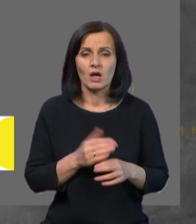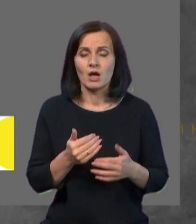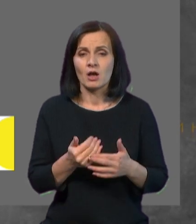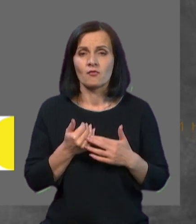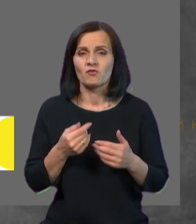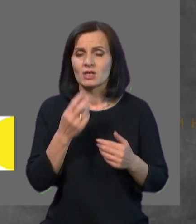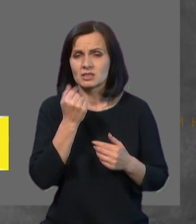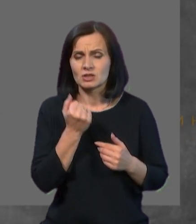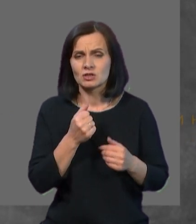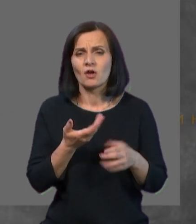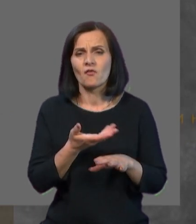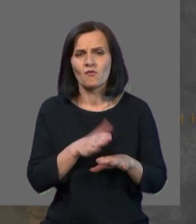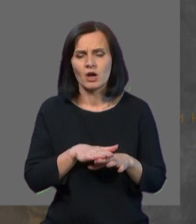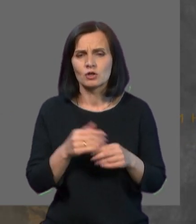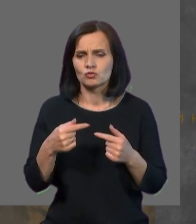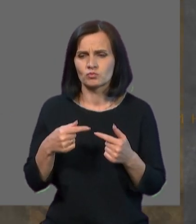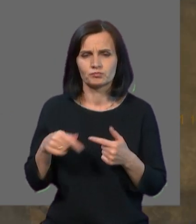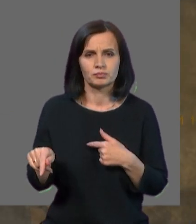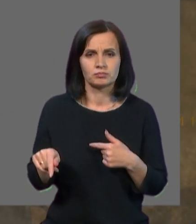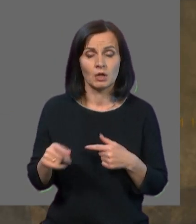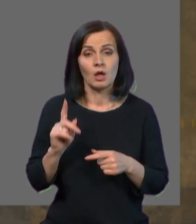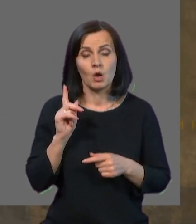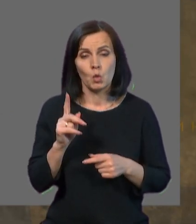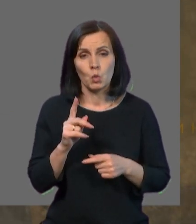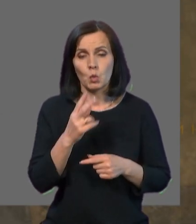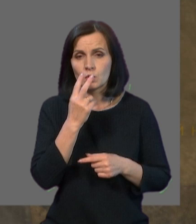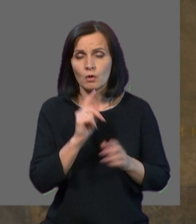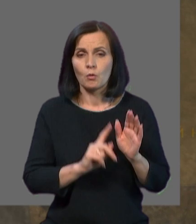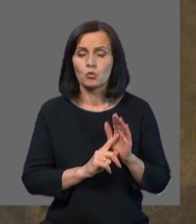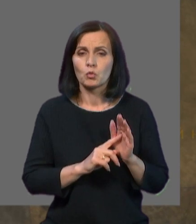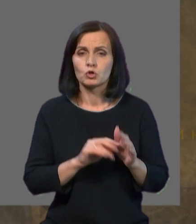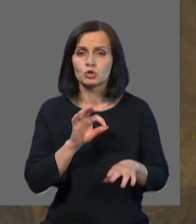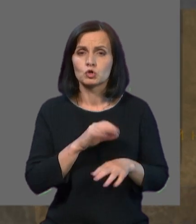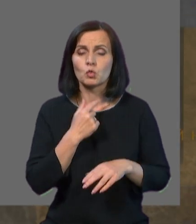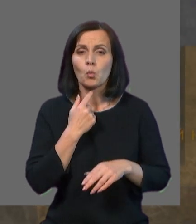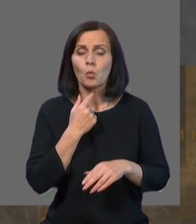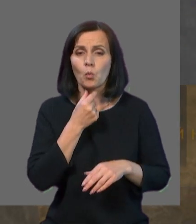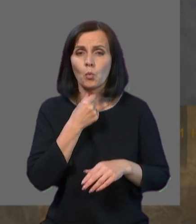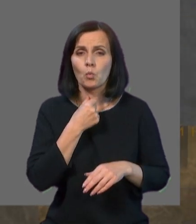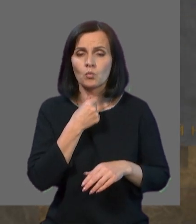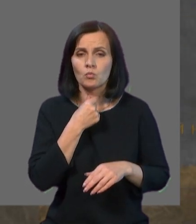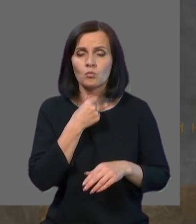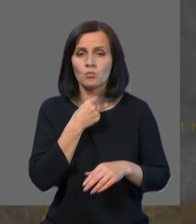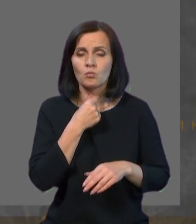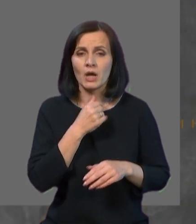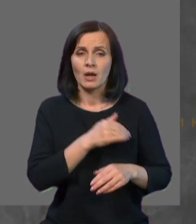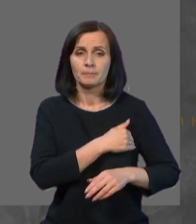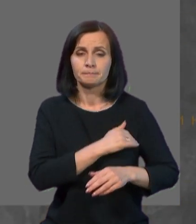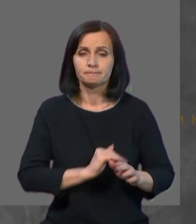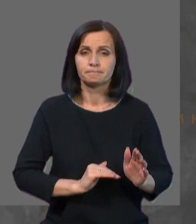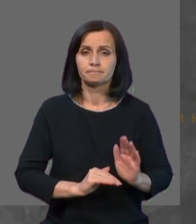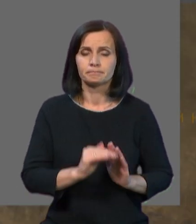відрізнити, хоча застуда починається з болю в горлі і явища підняття температури.